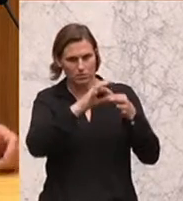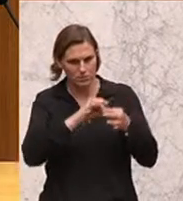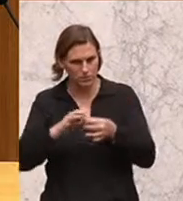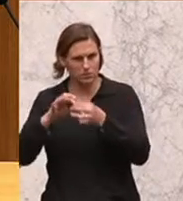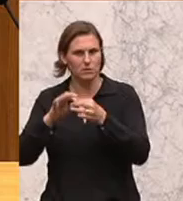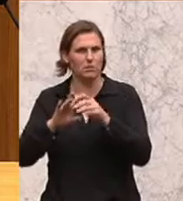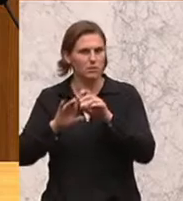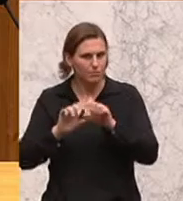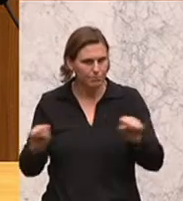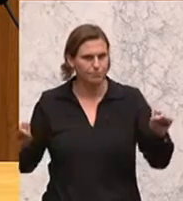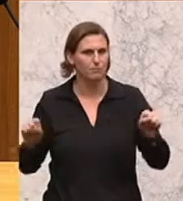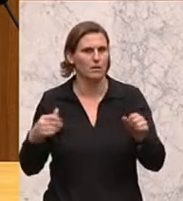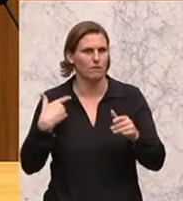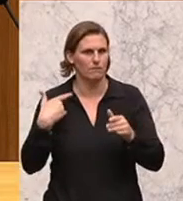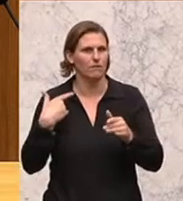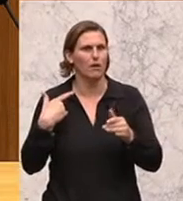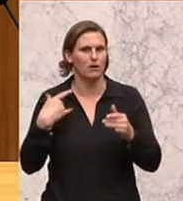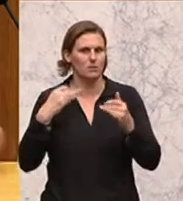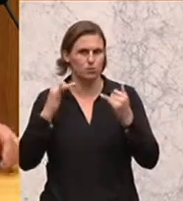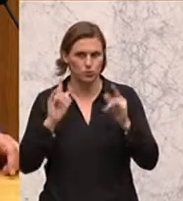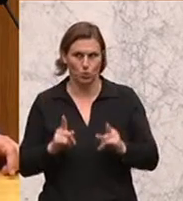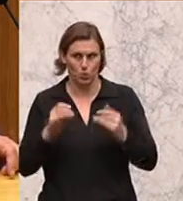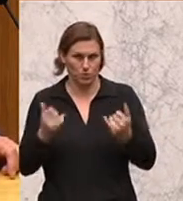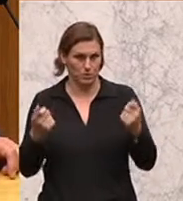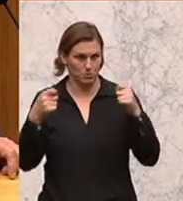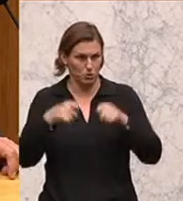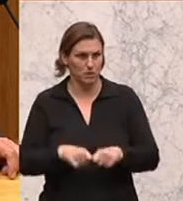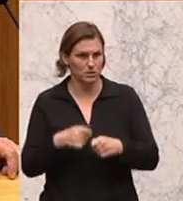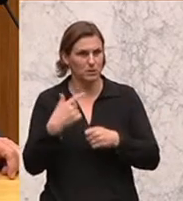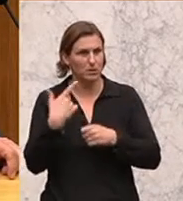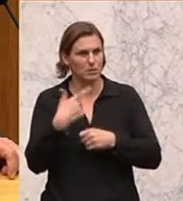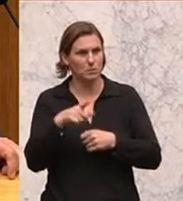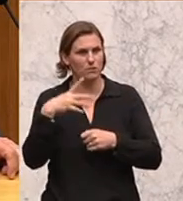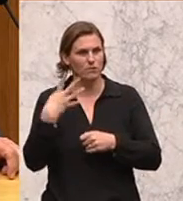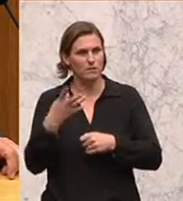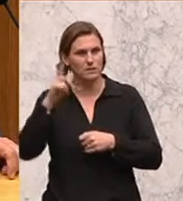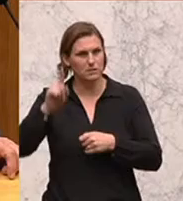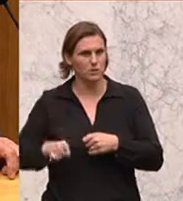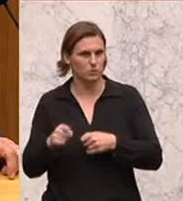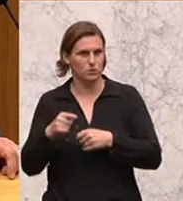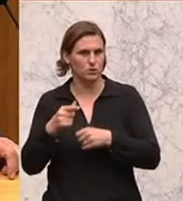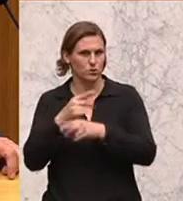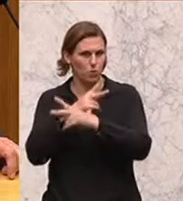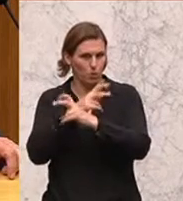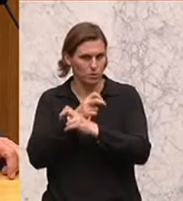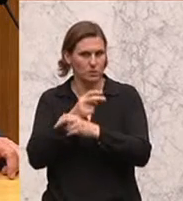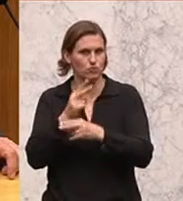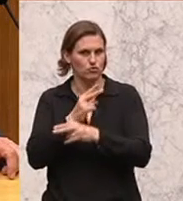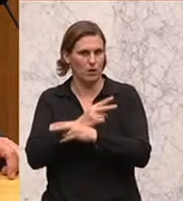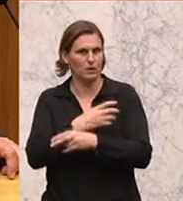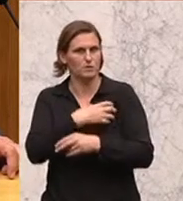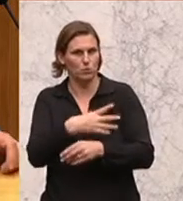Übereinkommen gegeben hat, das wir beschließen sollen, wo 240.000 österreichische Staatsbürger einen